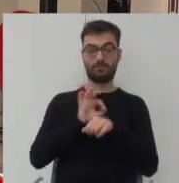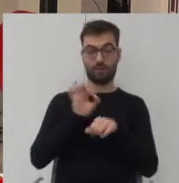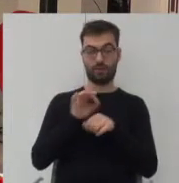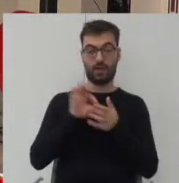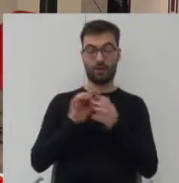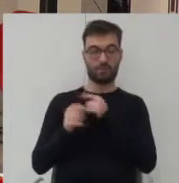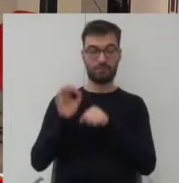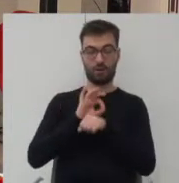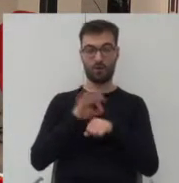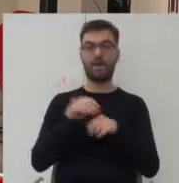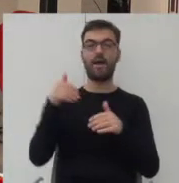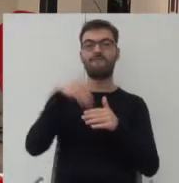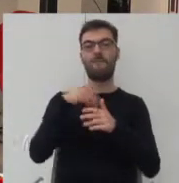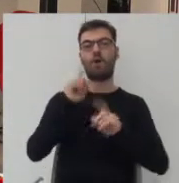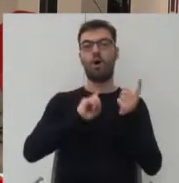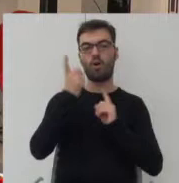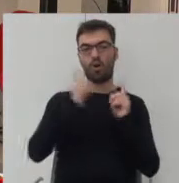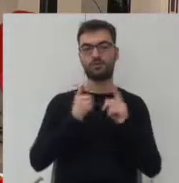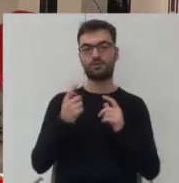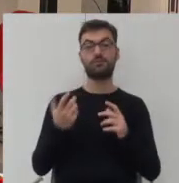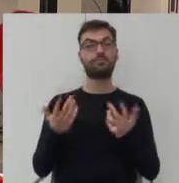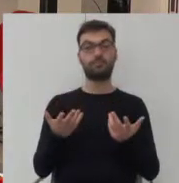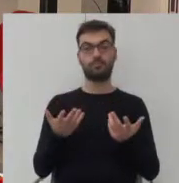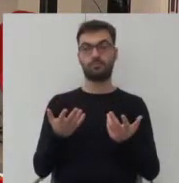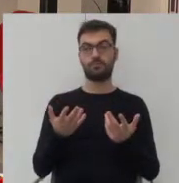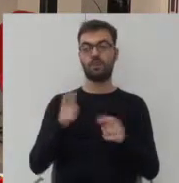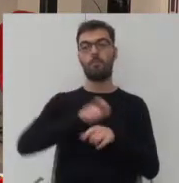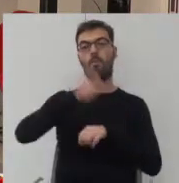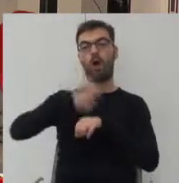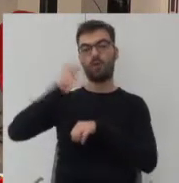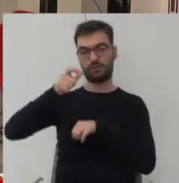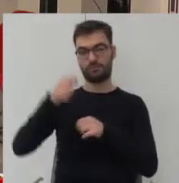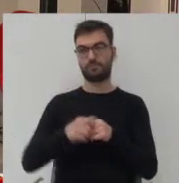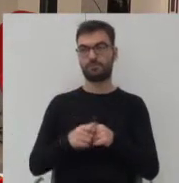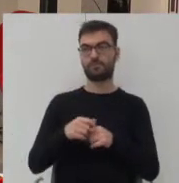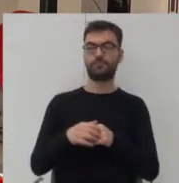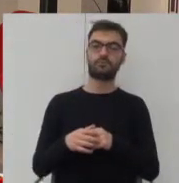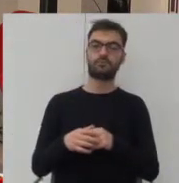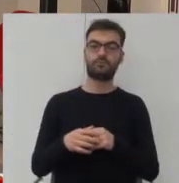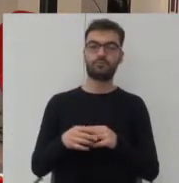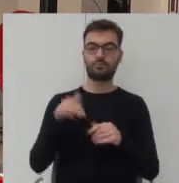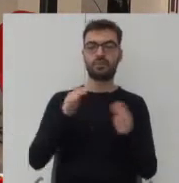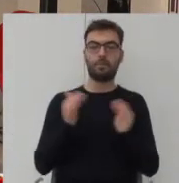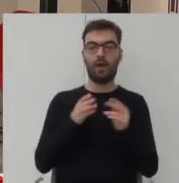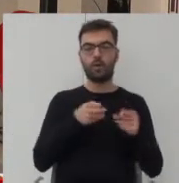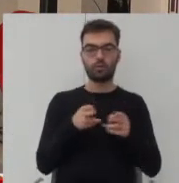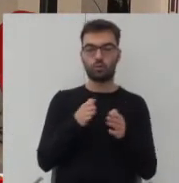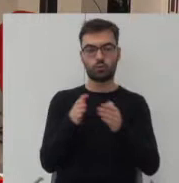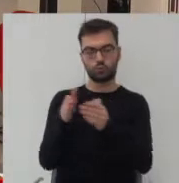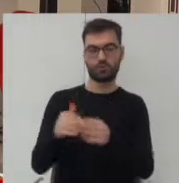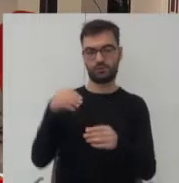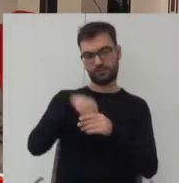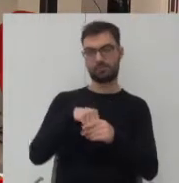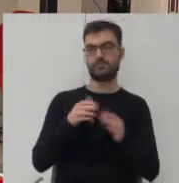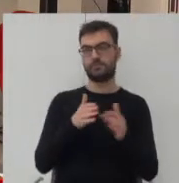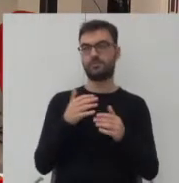właśnie wewnętrzne ogrody w tych blokach zabudowych, tych kwartałach z małymi ścieżkami pomiędzy. W ten